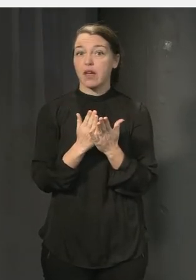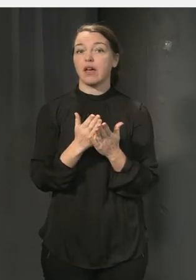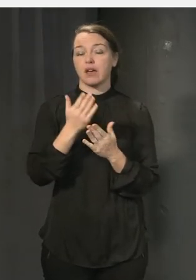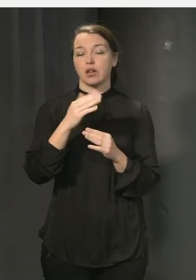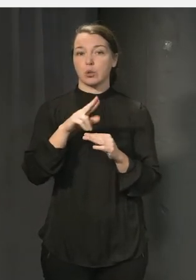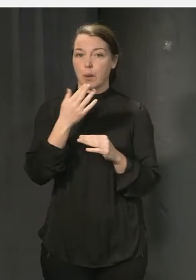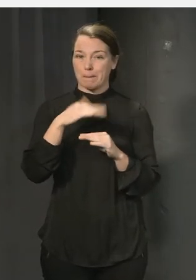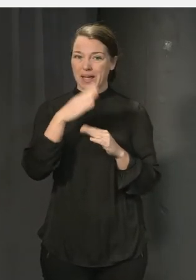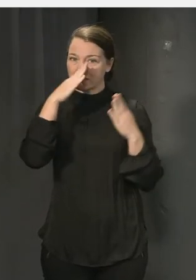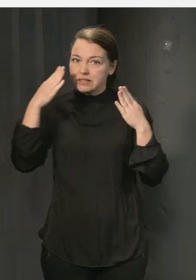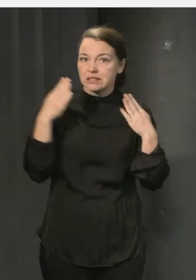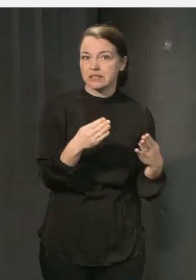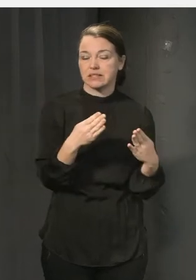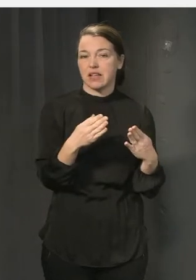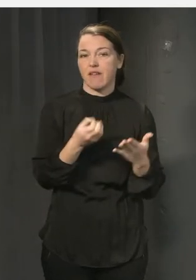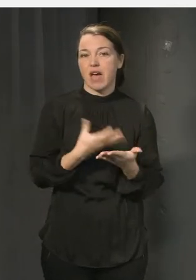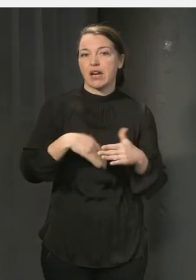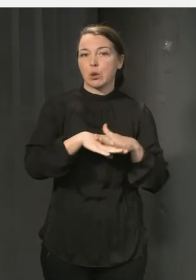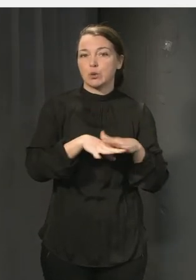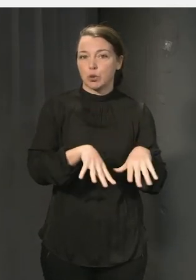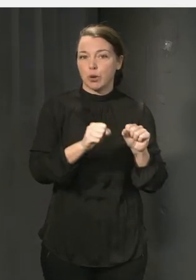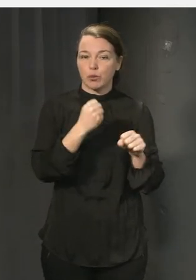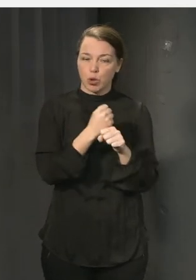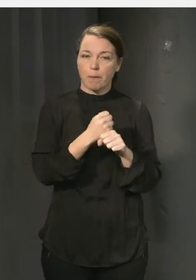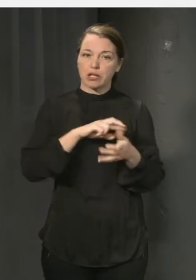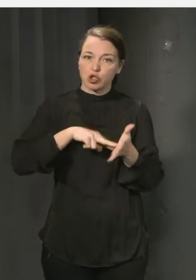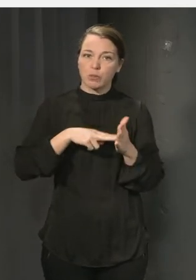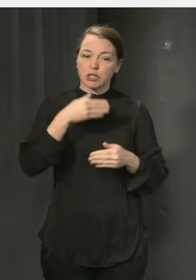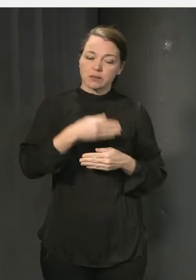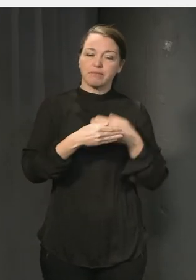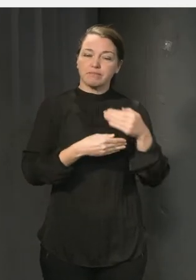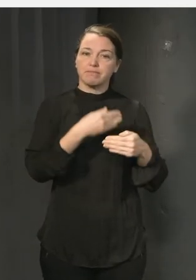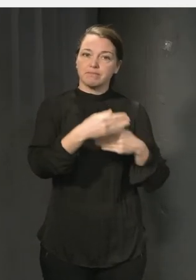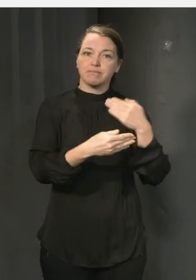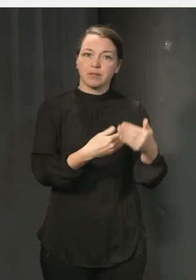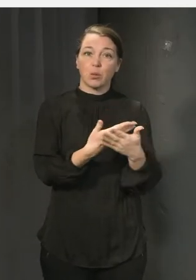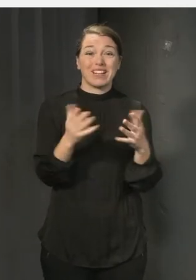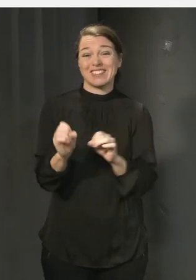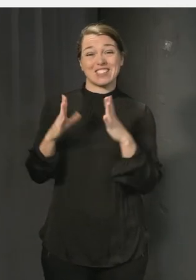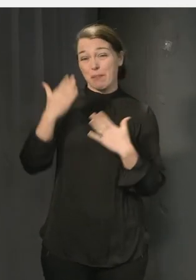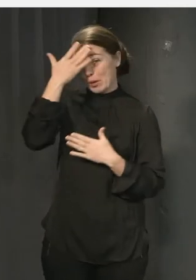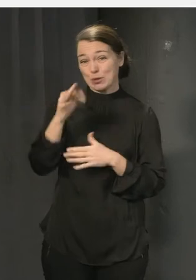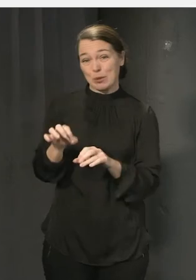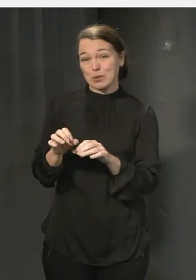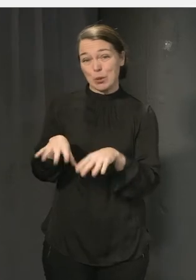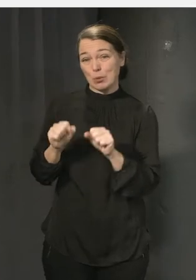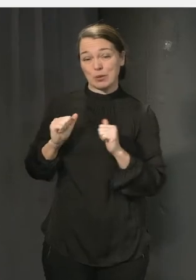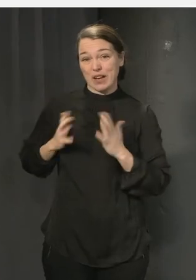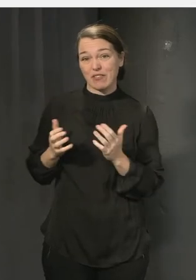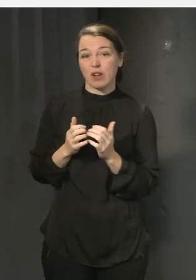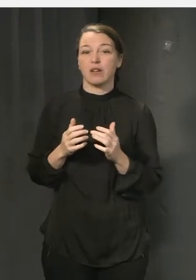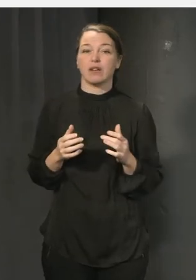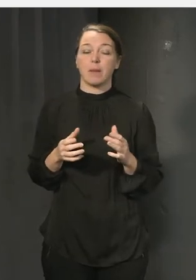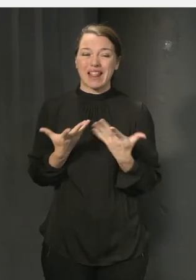värdegrundsuppdraget och jobba med detta systematiskt utan att för den skulle naturligtvis släppa kunskapsuppdraget. Men det är ett sammanhålligt